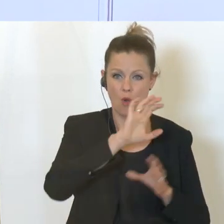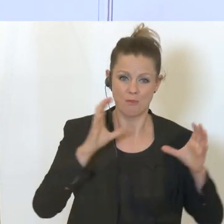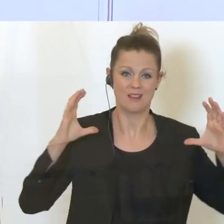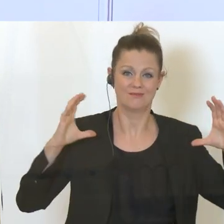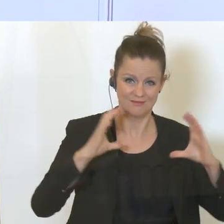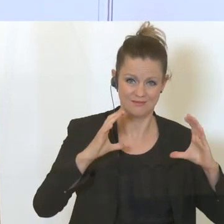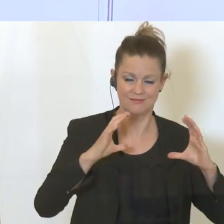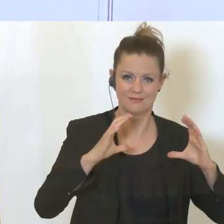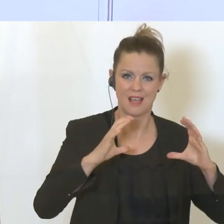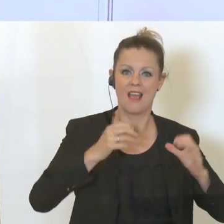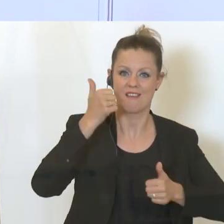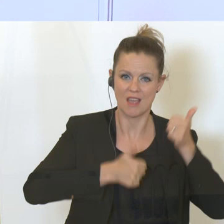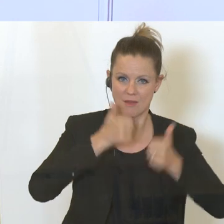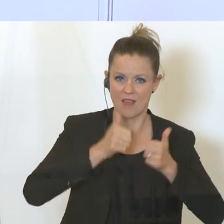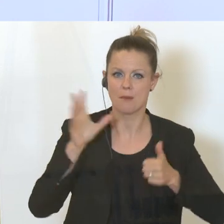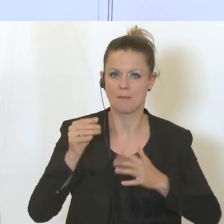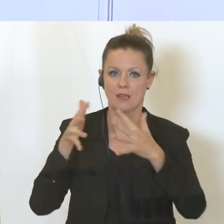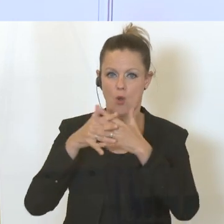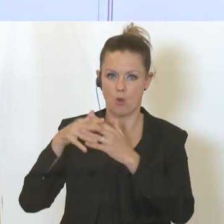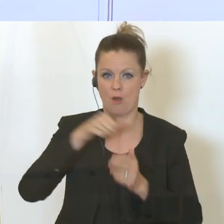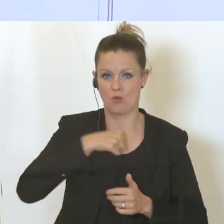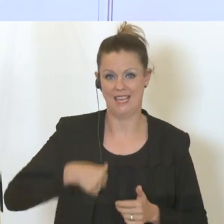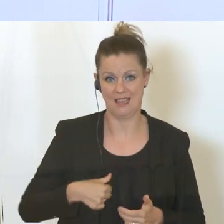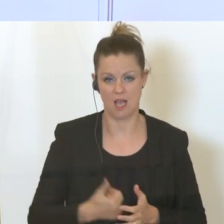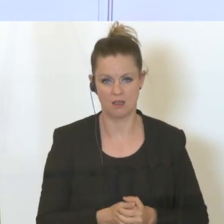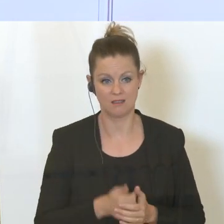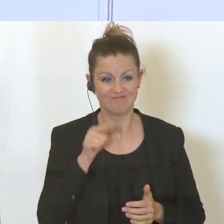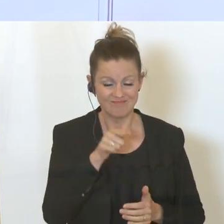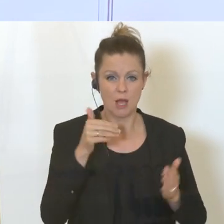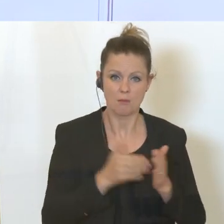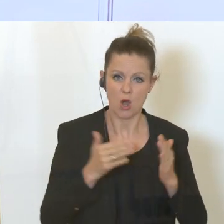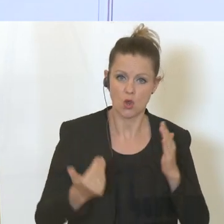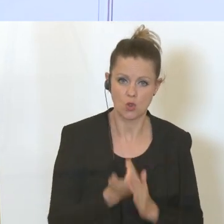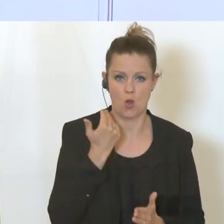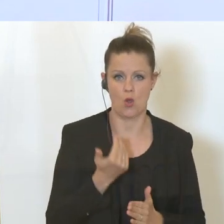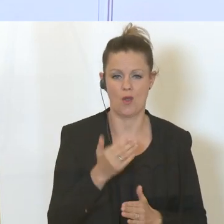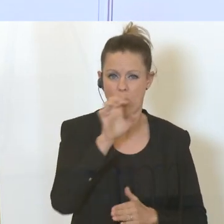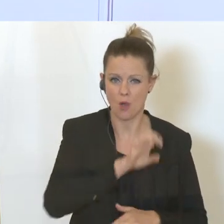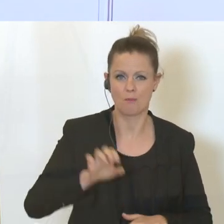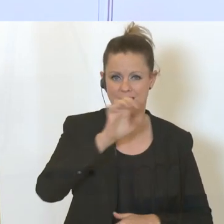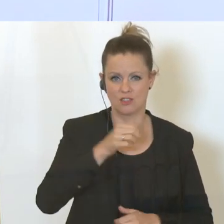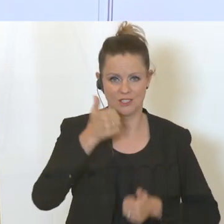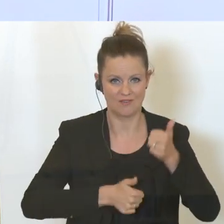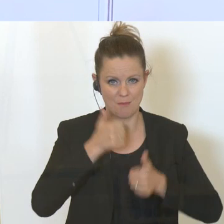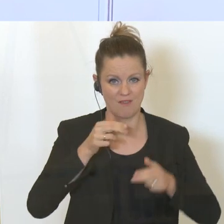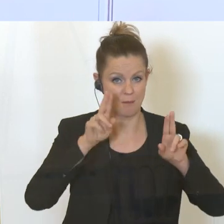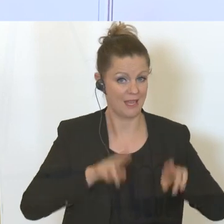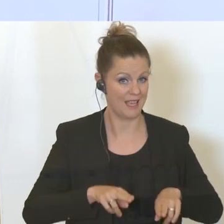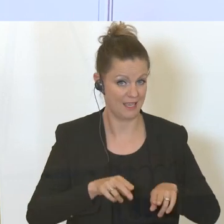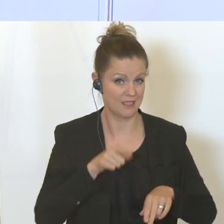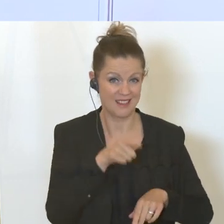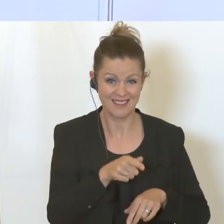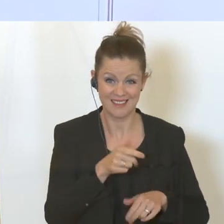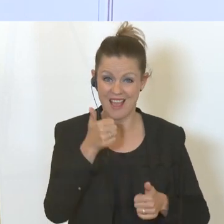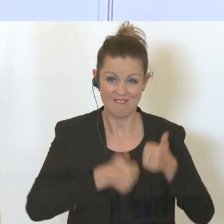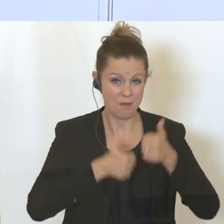und mit China. Und da braucht es ein neues europäisches Wettbewerbsrecht, denn dieses Wettbewerbsrecht ist